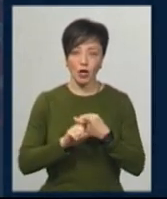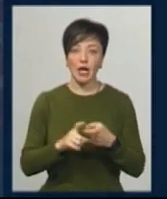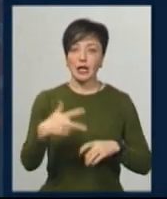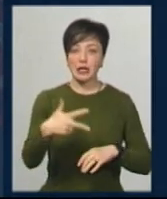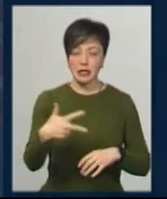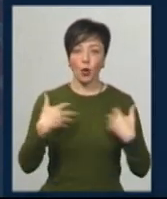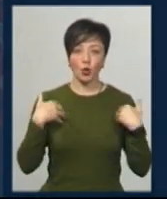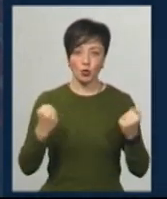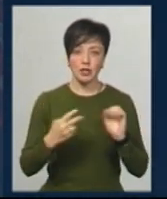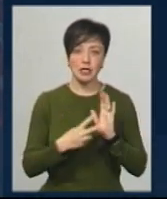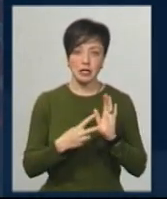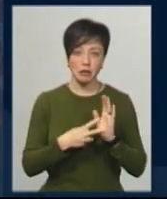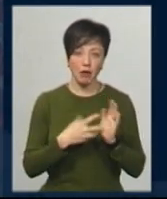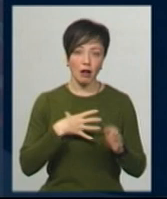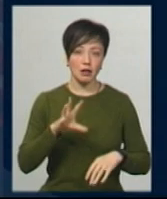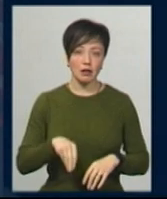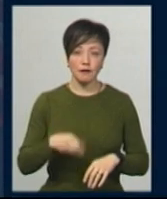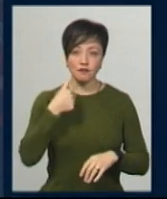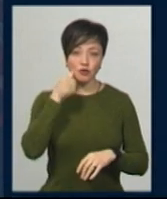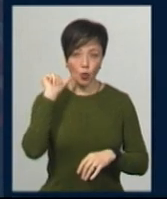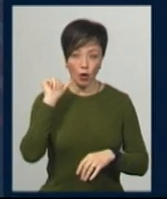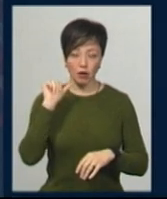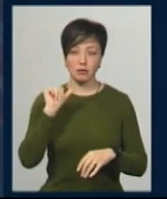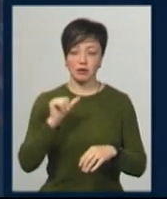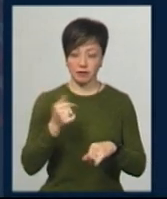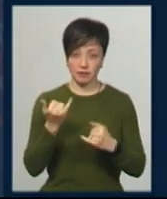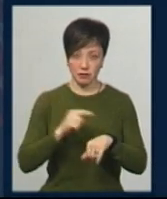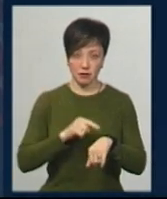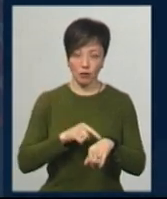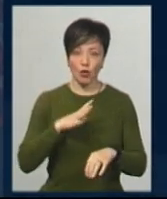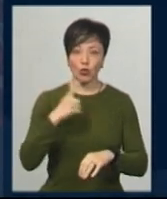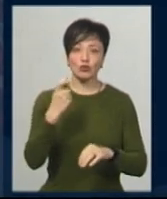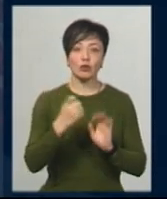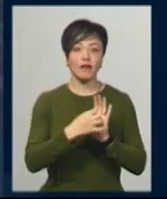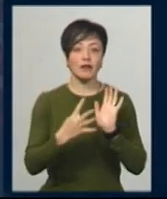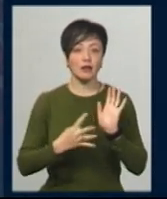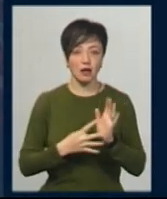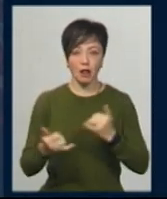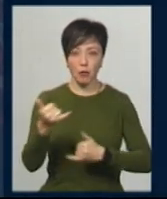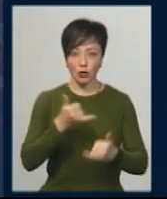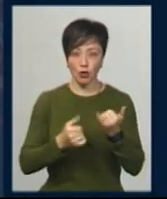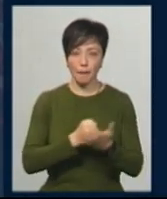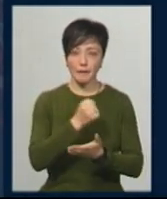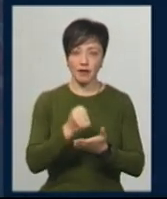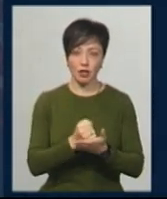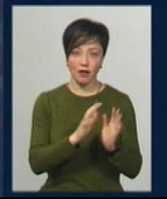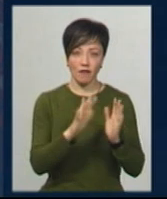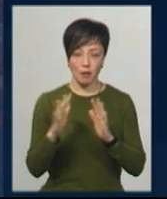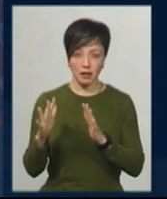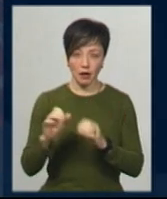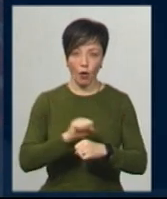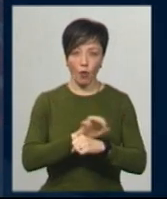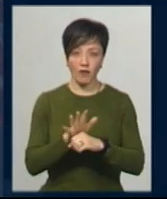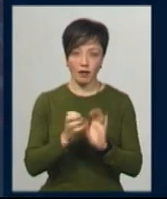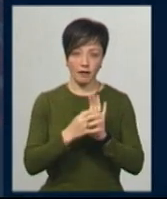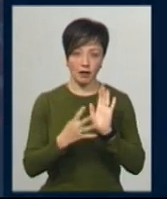30 одужало, 7 летальні випадки. Вчора на цю годину на Хмельниччині фіксували 119 лабораторно підтверджених випадків COVID